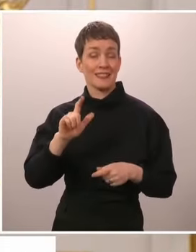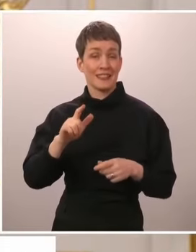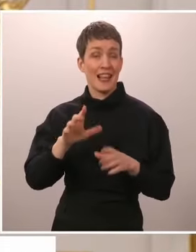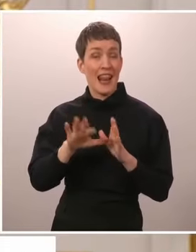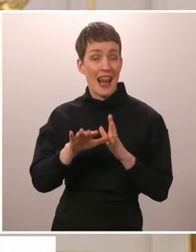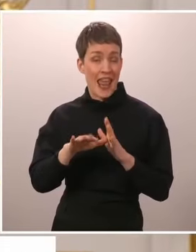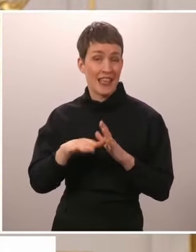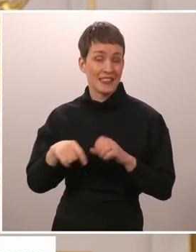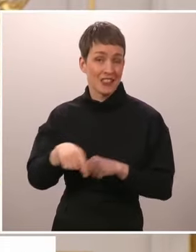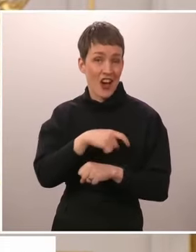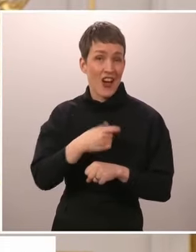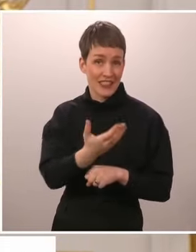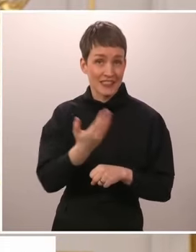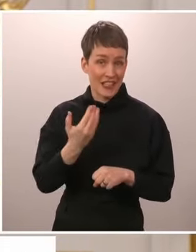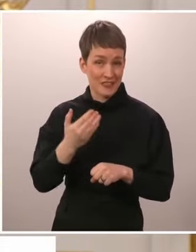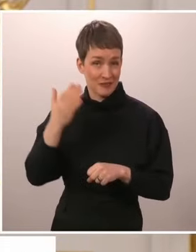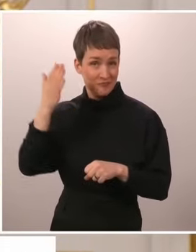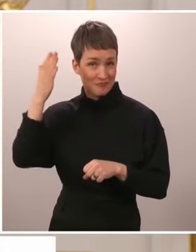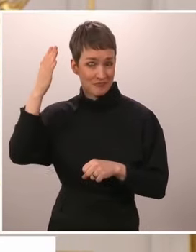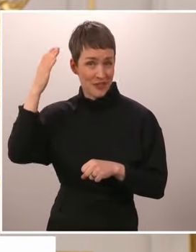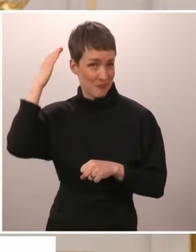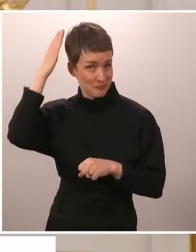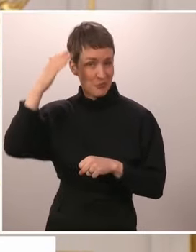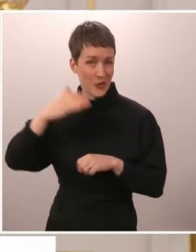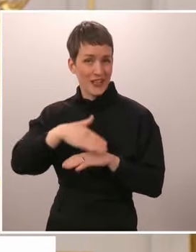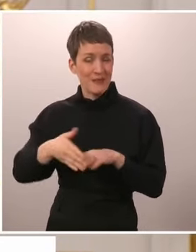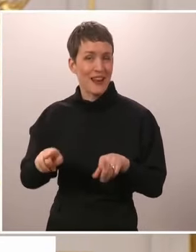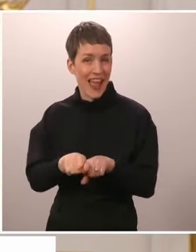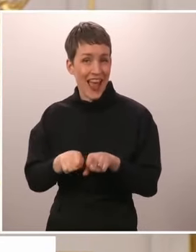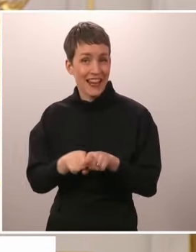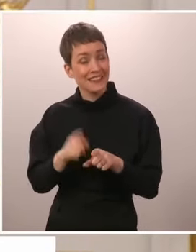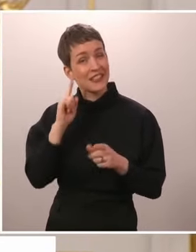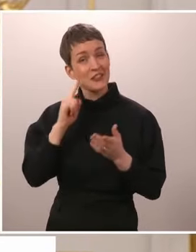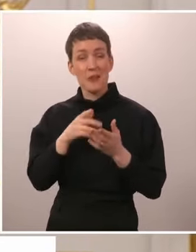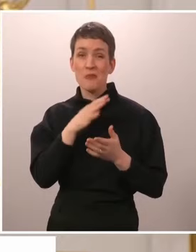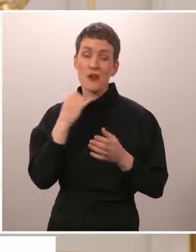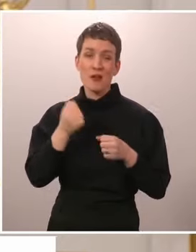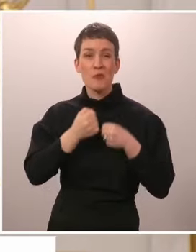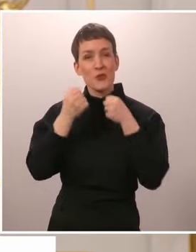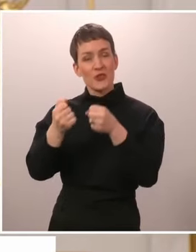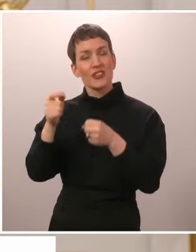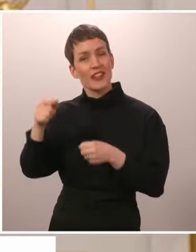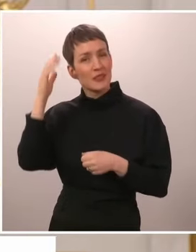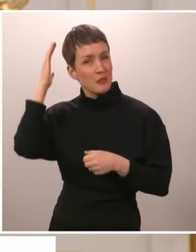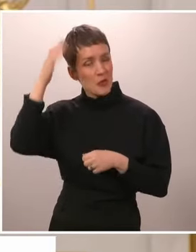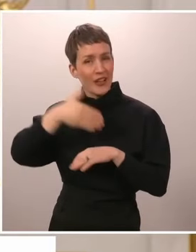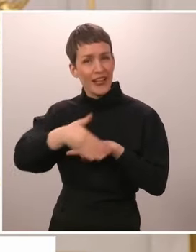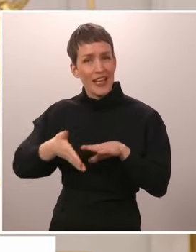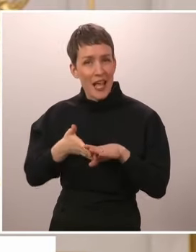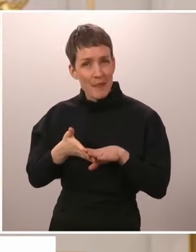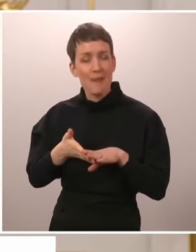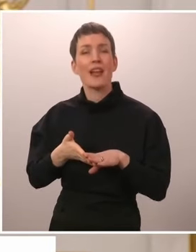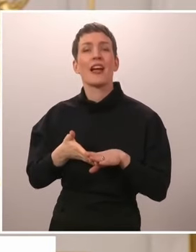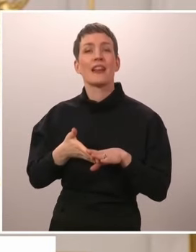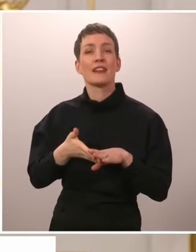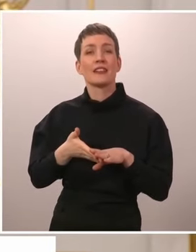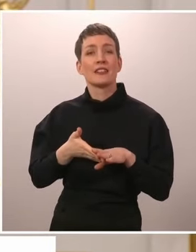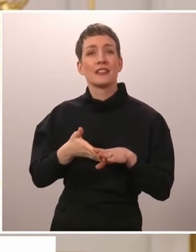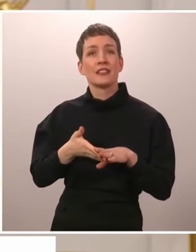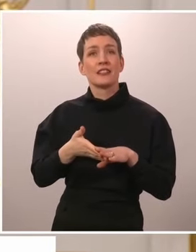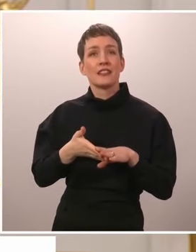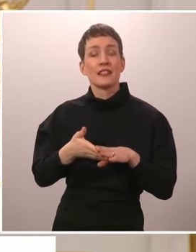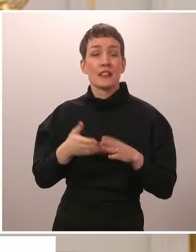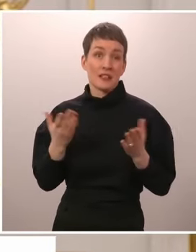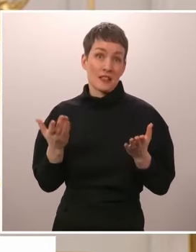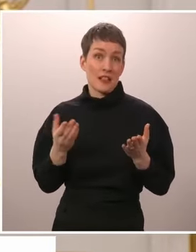Mungsnäs. Och det känns ju trevligt att flytta till Mungsnäs åter igen. Någon har sagt att man sällan flyttar mer än 3